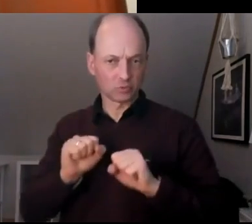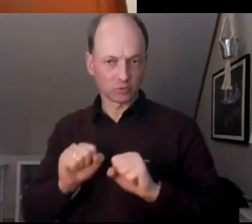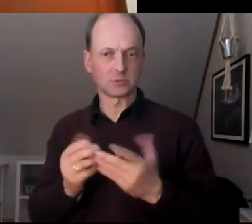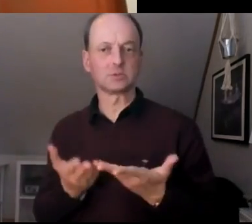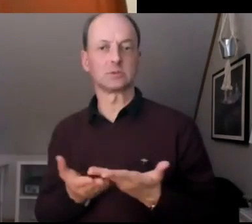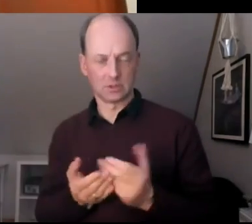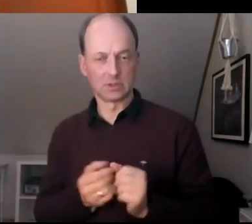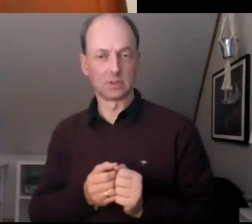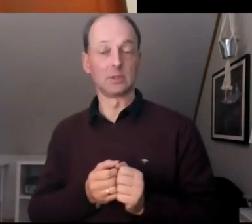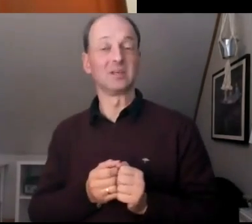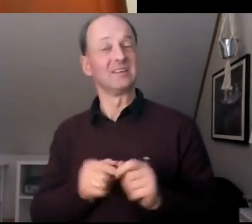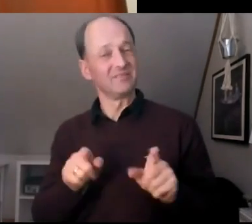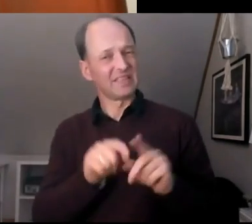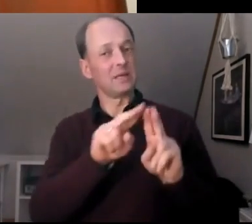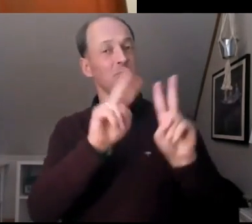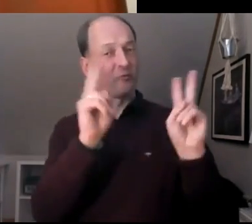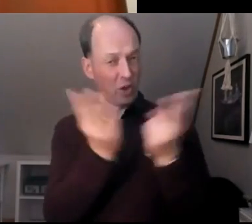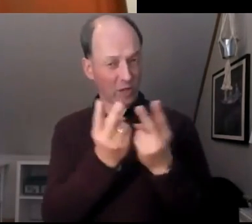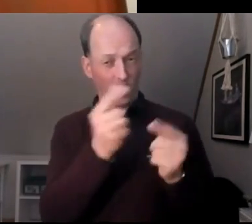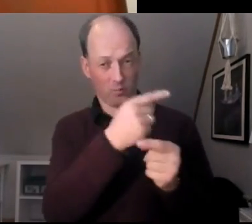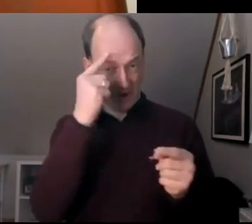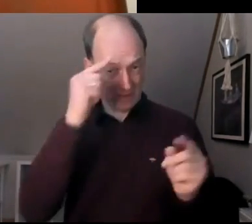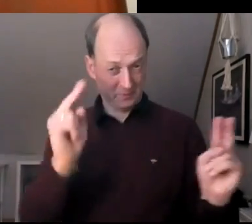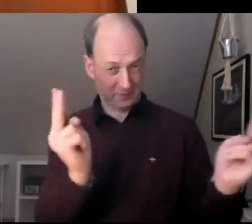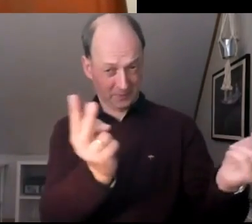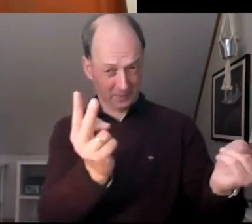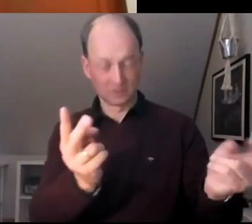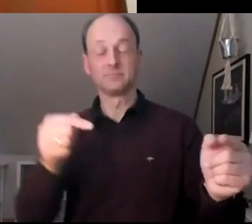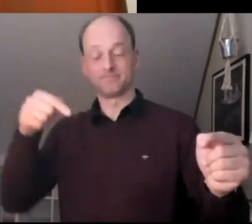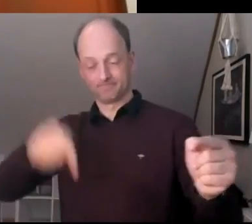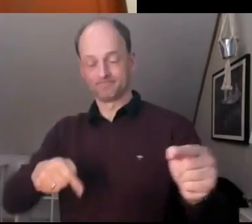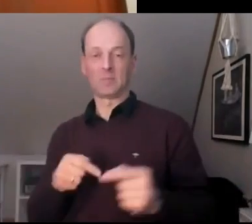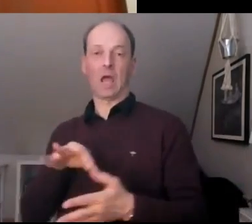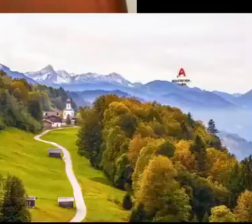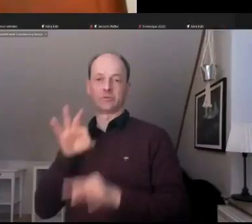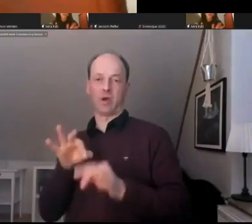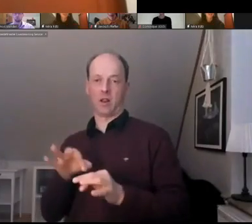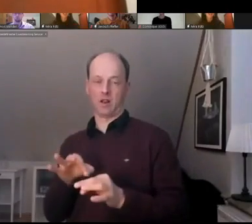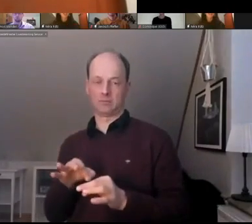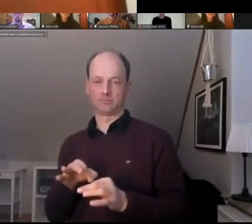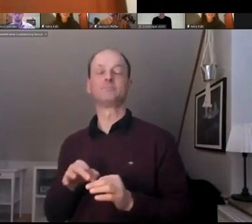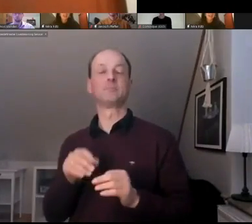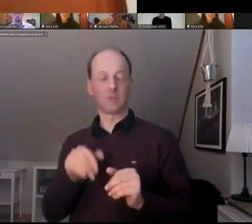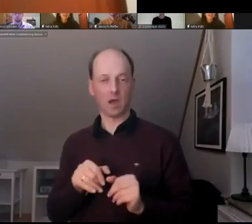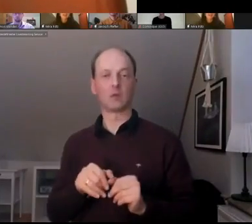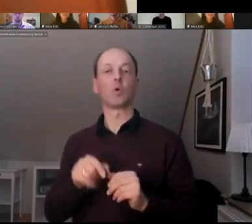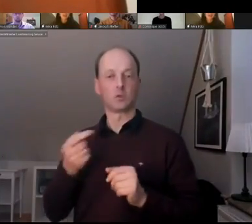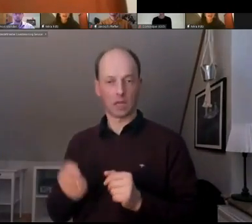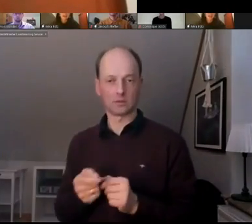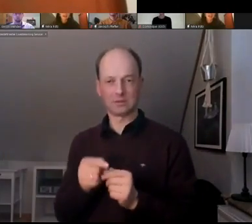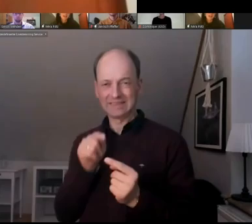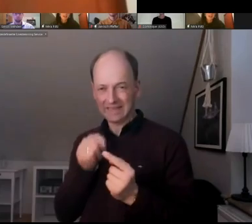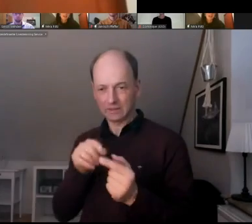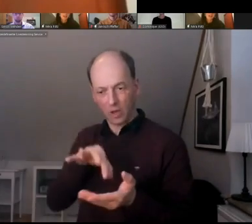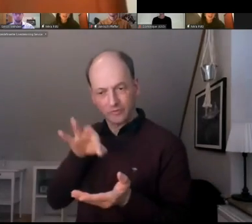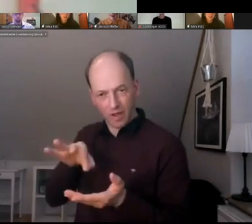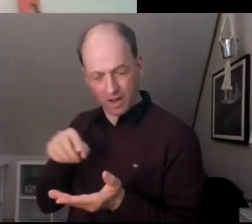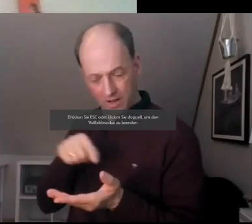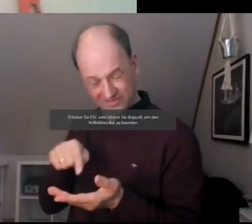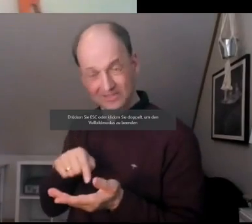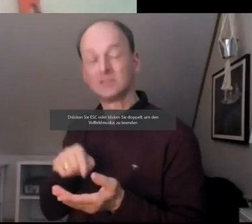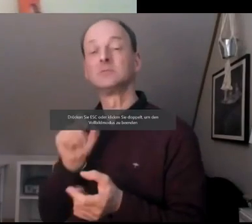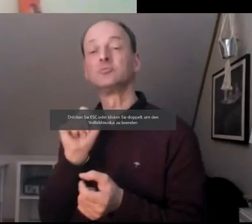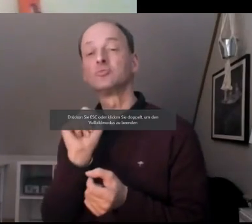repräsentiert ist. Also es ist ein zweistufiges Verfahren, um wirklich sicherzustellen, dass die Breite der Gesellschaft